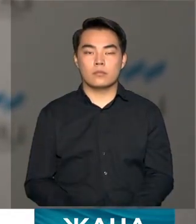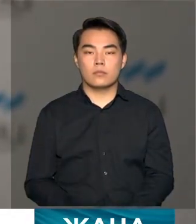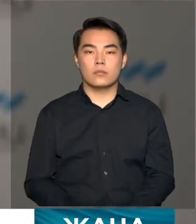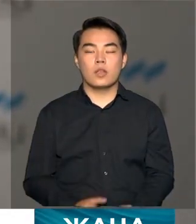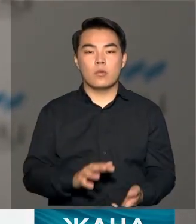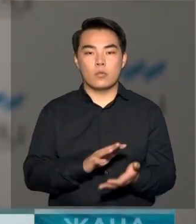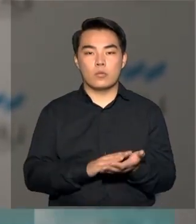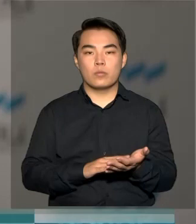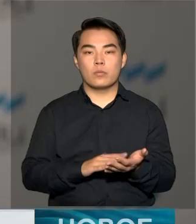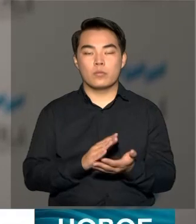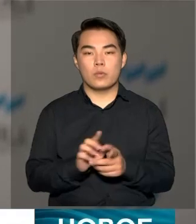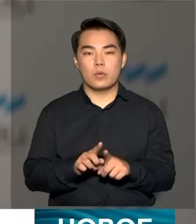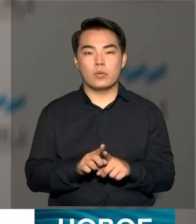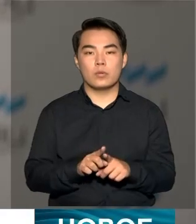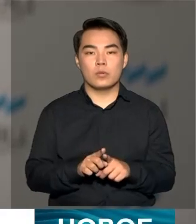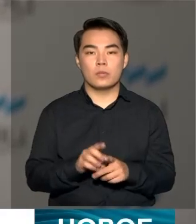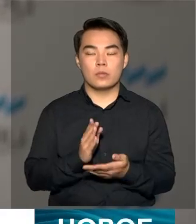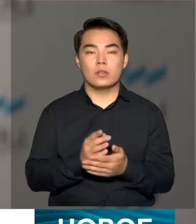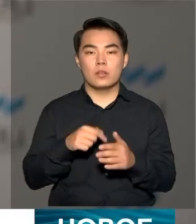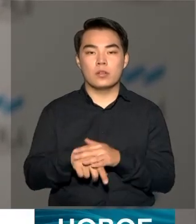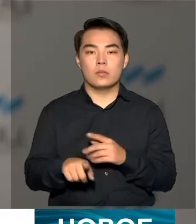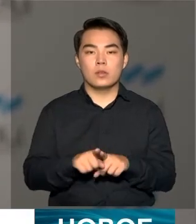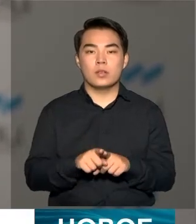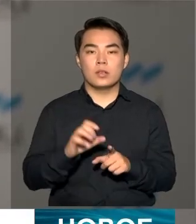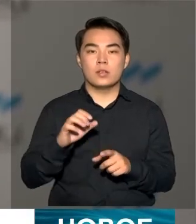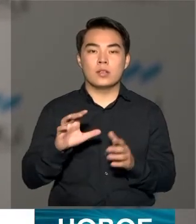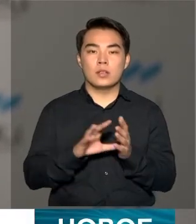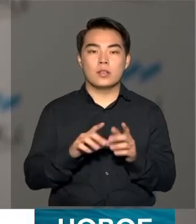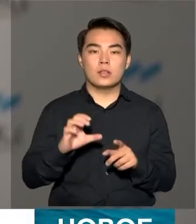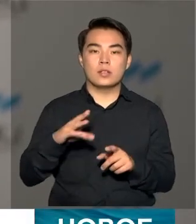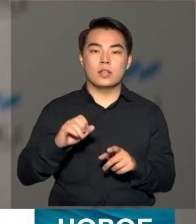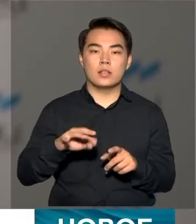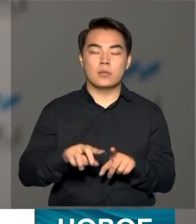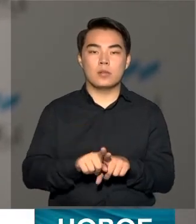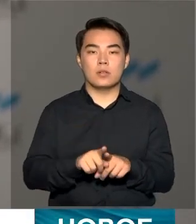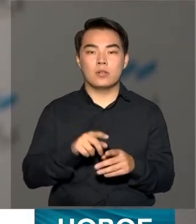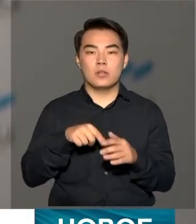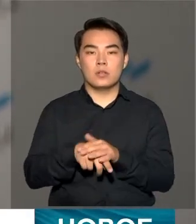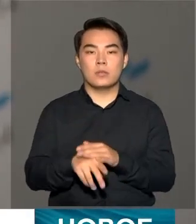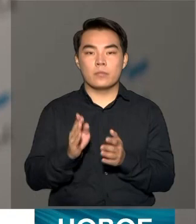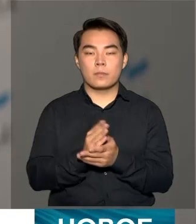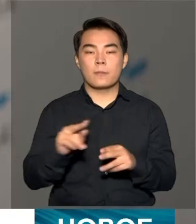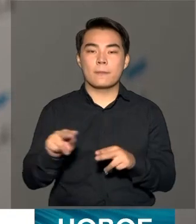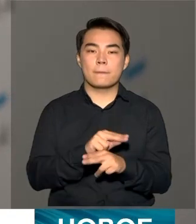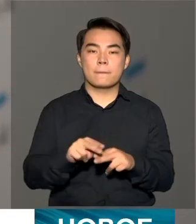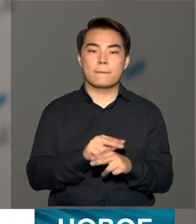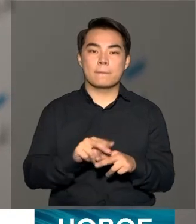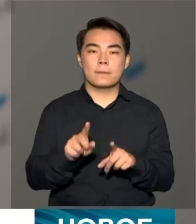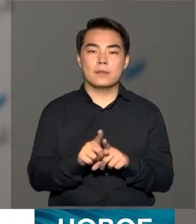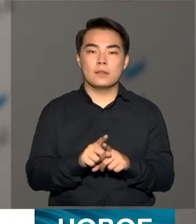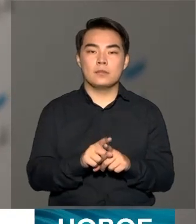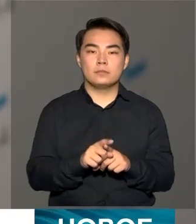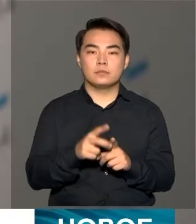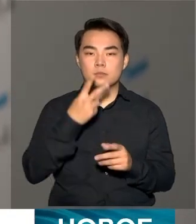Өкінішке қарай станция елері өздеріне тиесілі объектіге үстірт көзғарас таныты деп айтар едім. Жүнді жұмыстары өте тиімсі